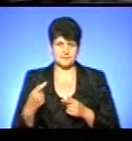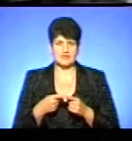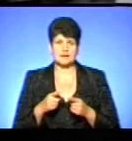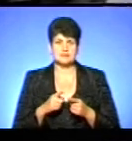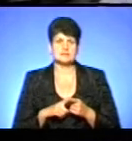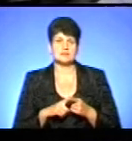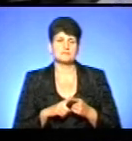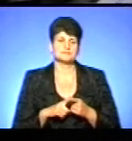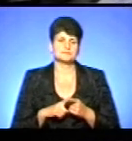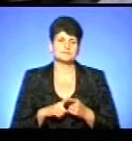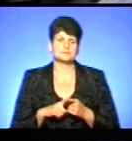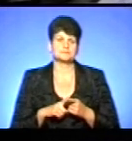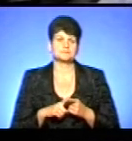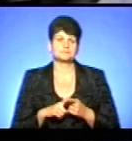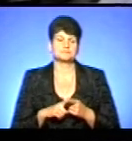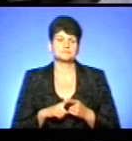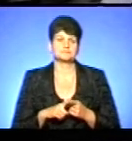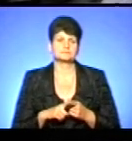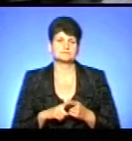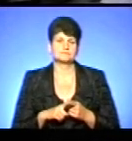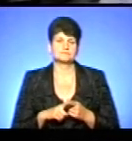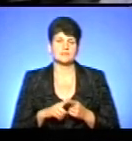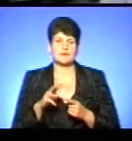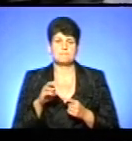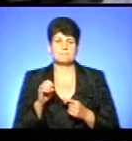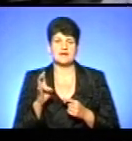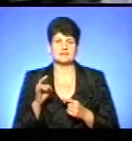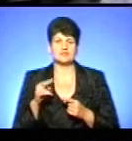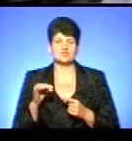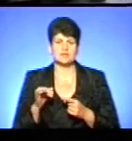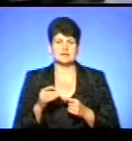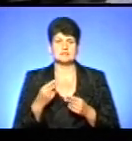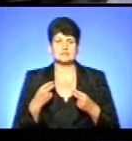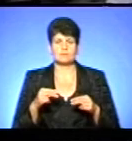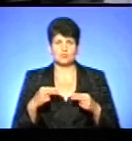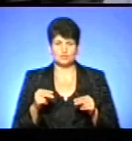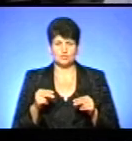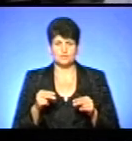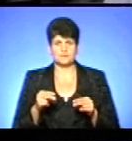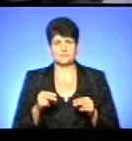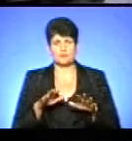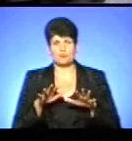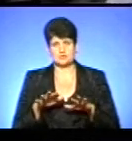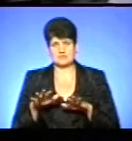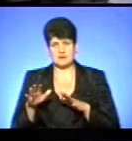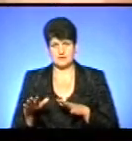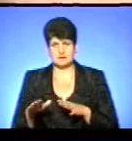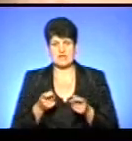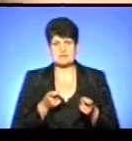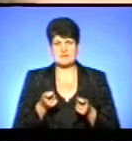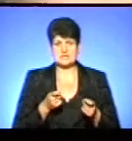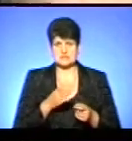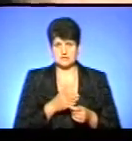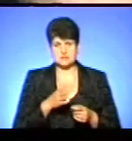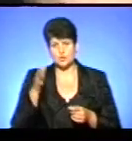менеджер зі збуту, ну, посада у Protection Group та адміністратор. За